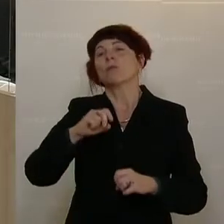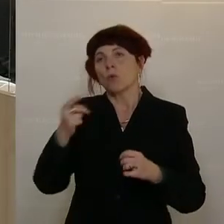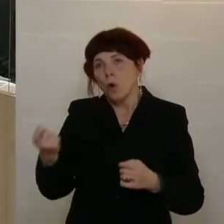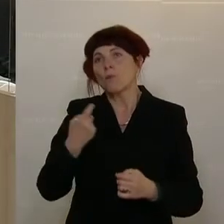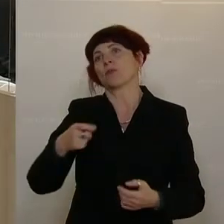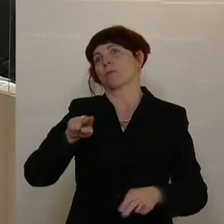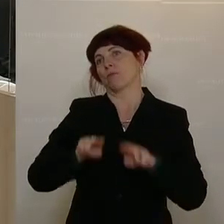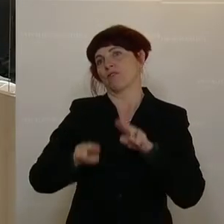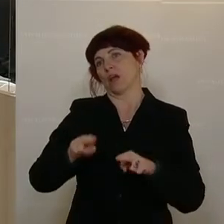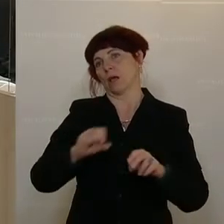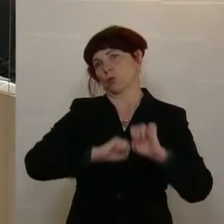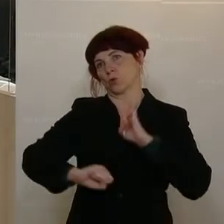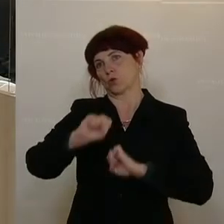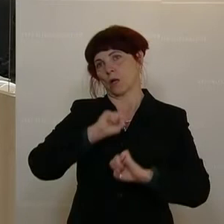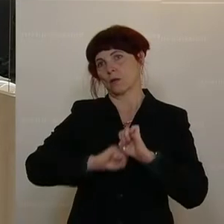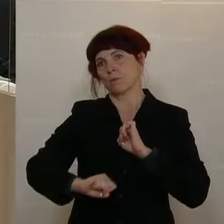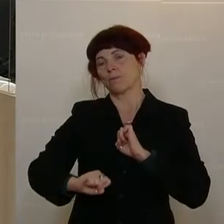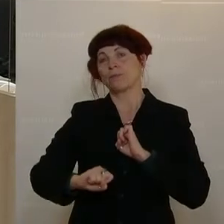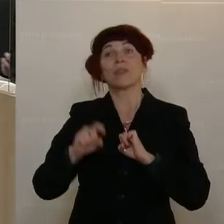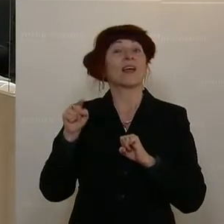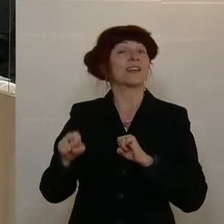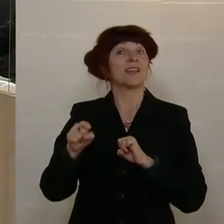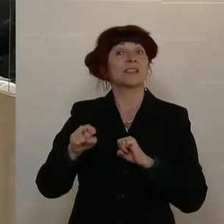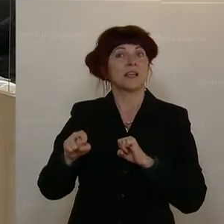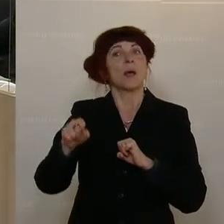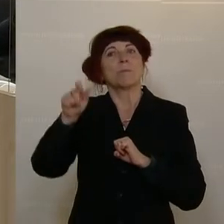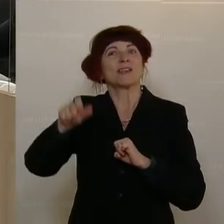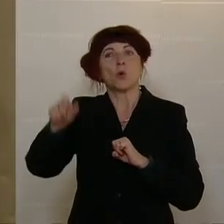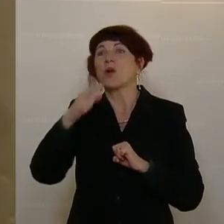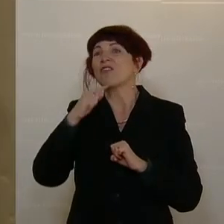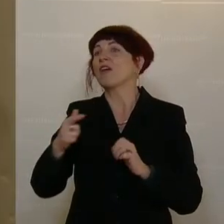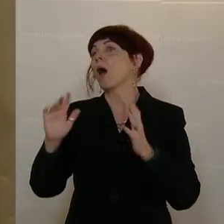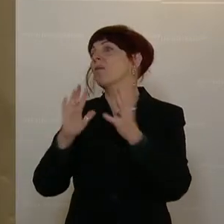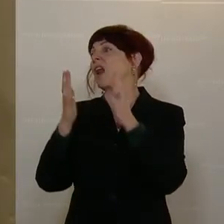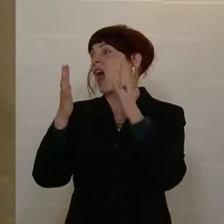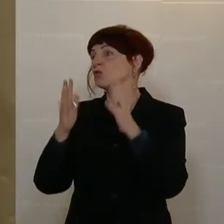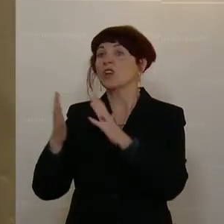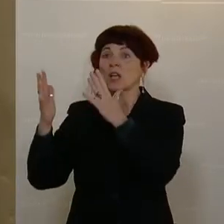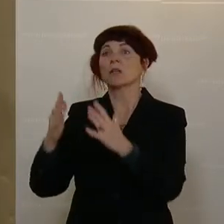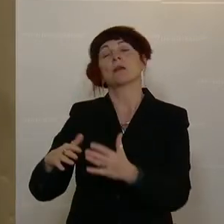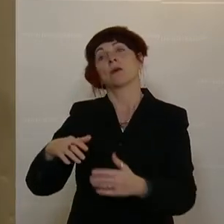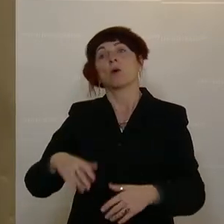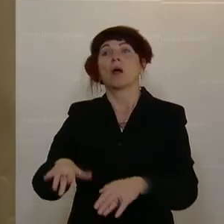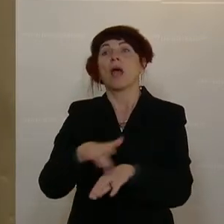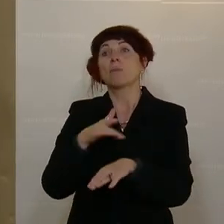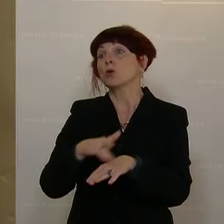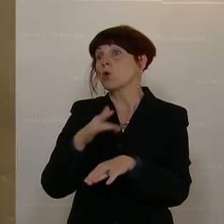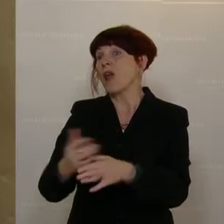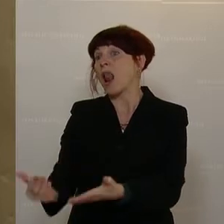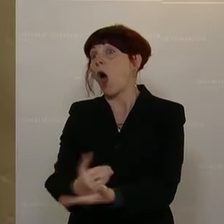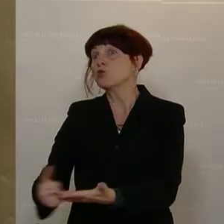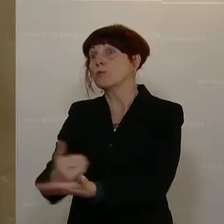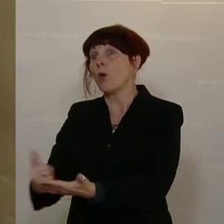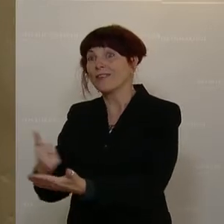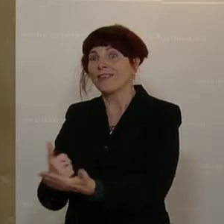Die Lösung ist, nicht diese Personen, die arbeiten und beklatscht werden, noch körperlich und emotionell auszubeuten. Die Lösung ist mehr